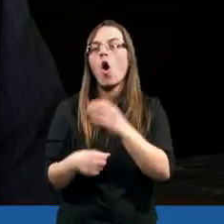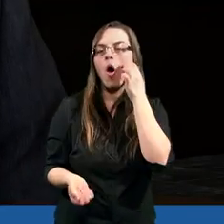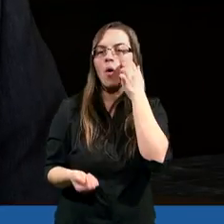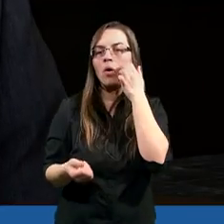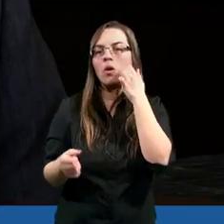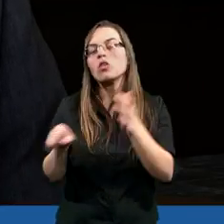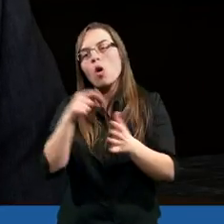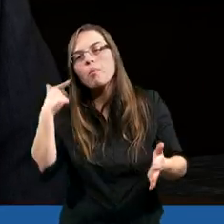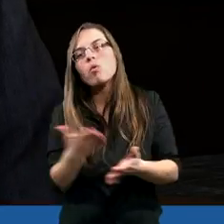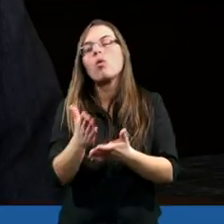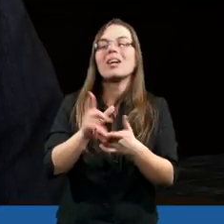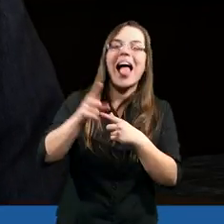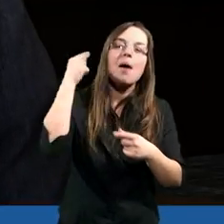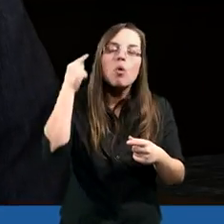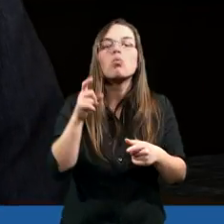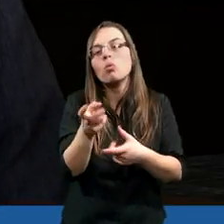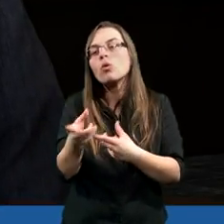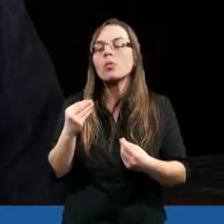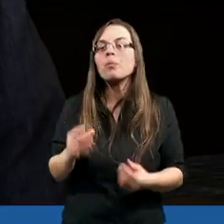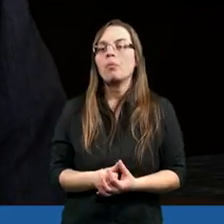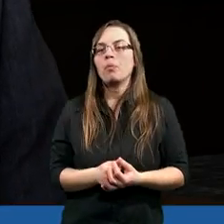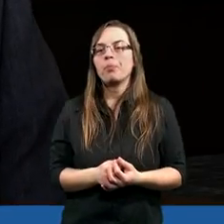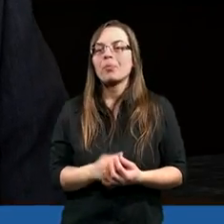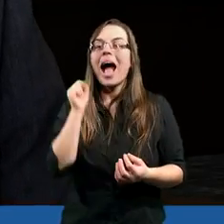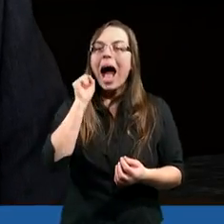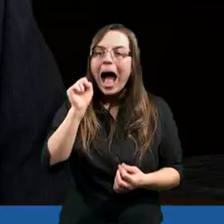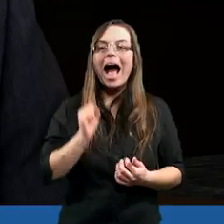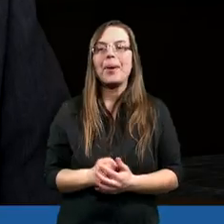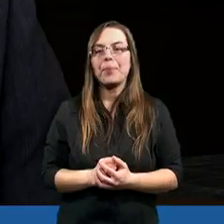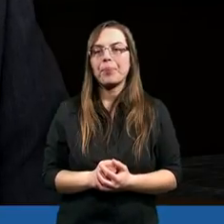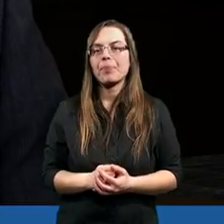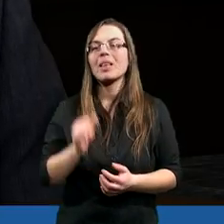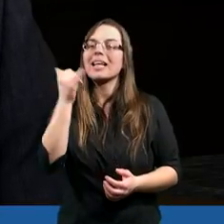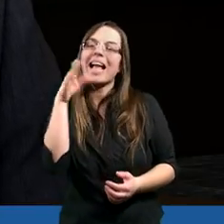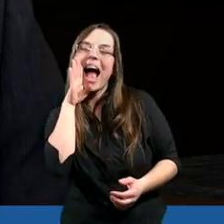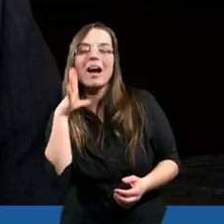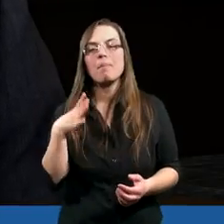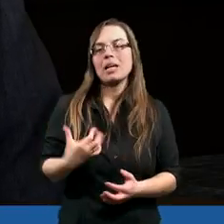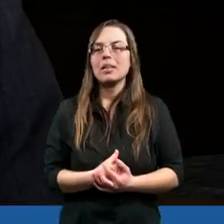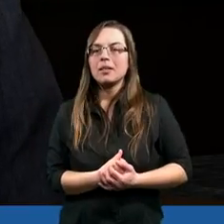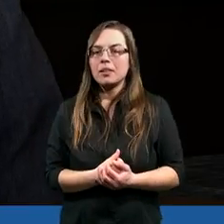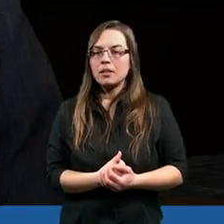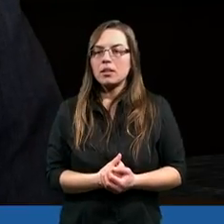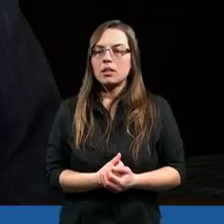posłuchu dla posłuchu, a jakby